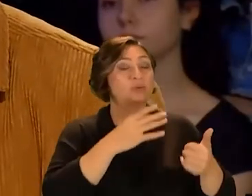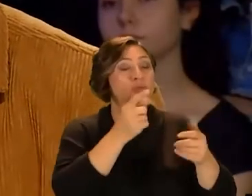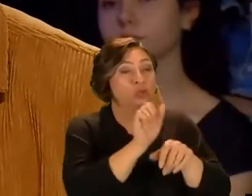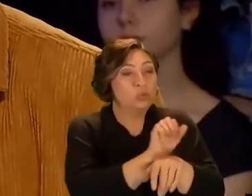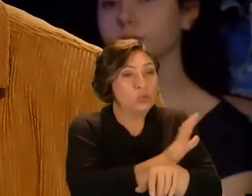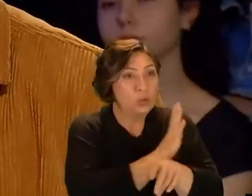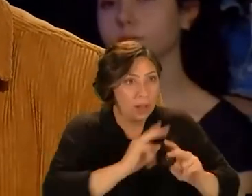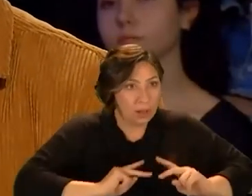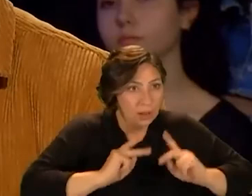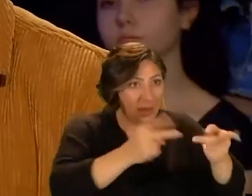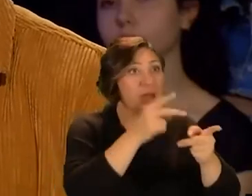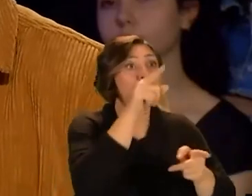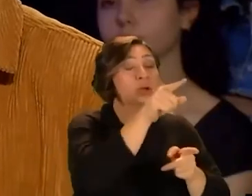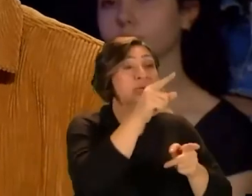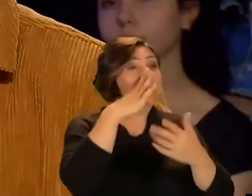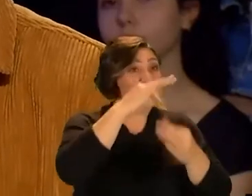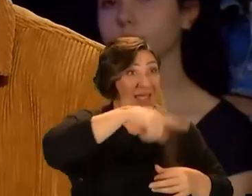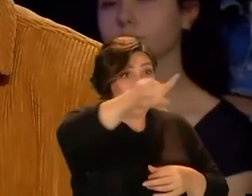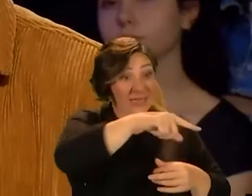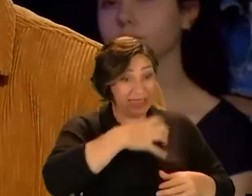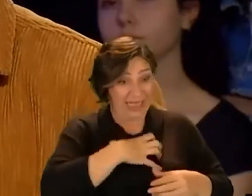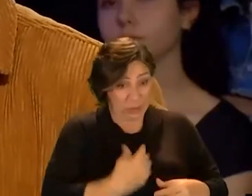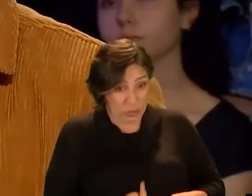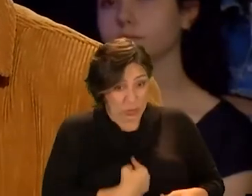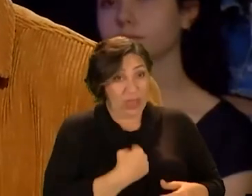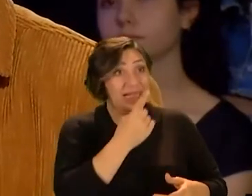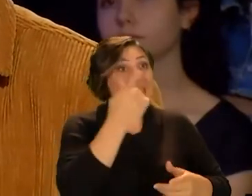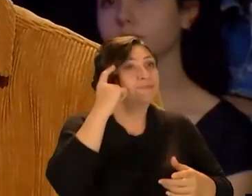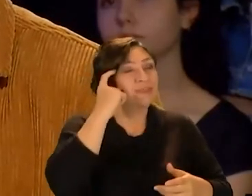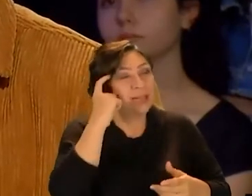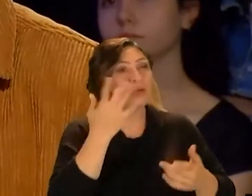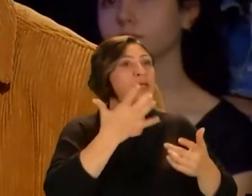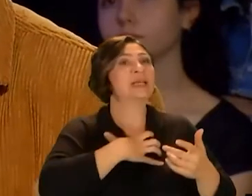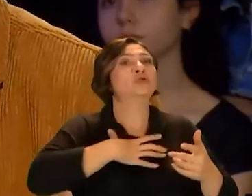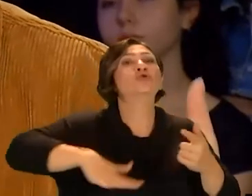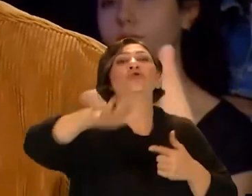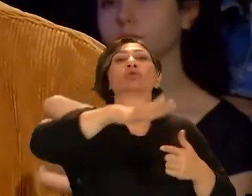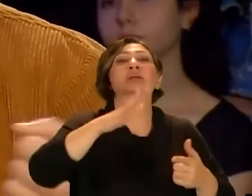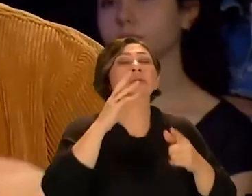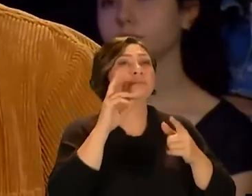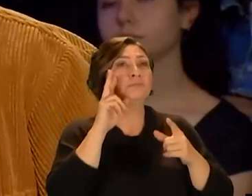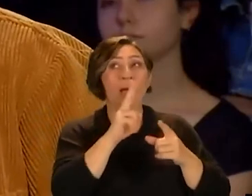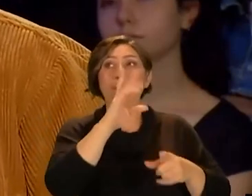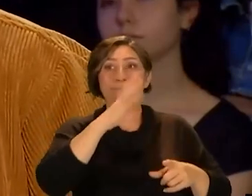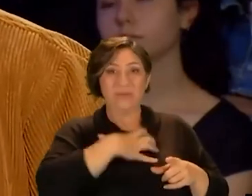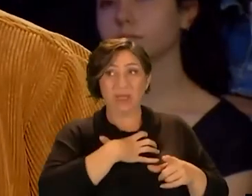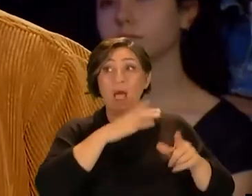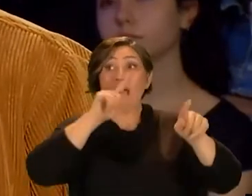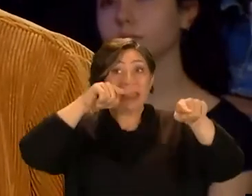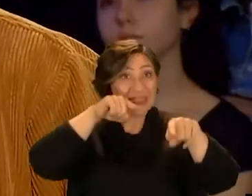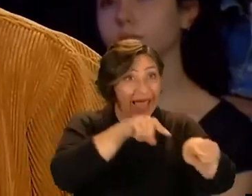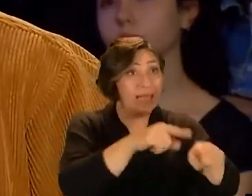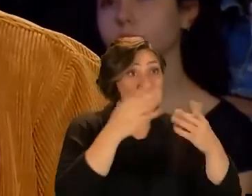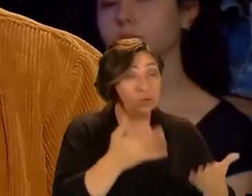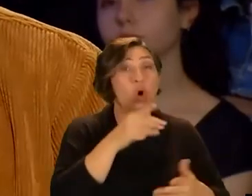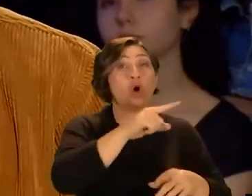duygularını karşıya geçiriyorsan insanlar senin duygularını senin hislerini senin ideolojik görüşünü senin sosyolojik görüşünü benimseyip arkandan